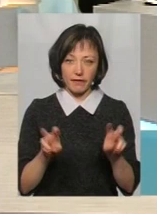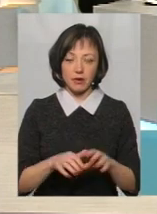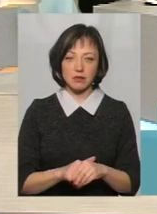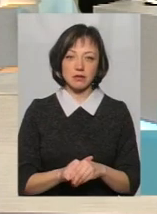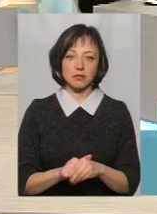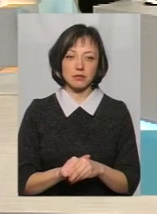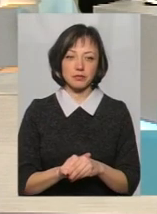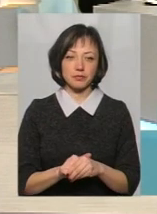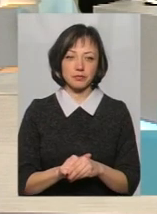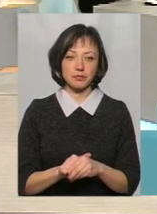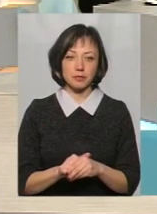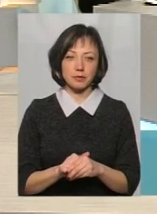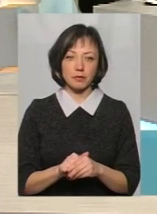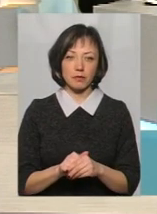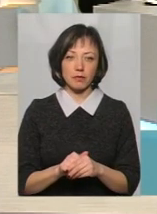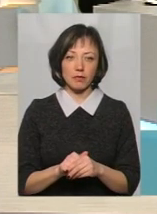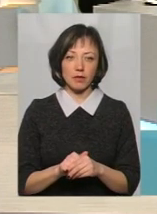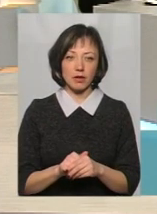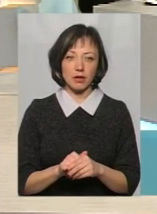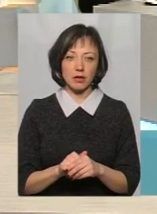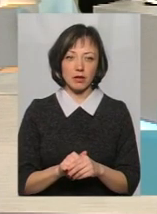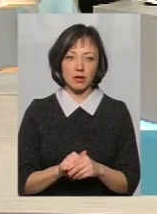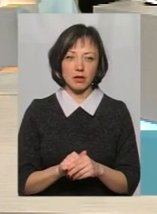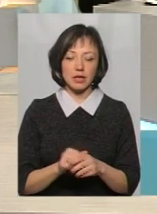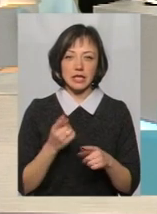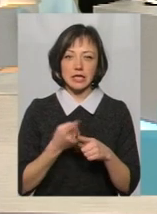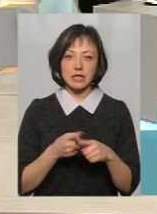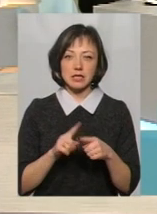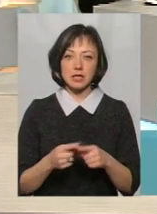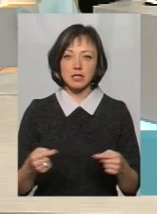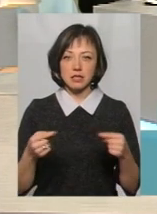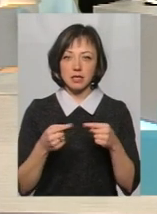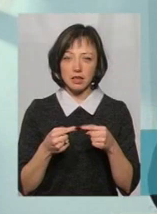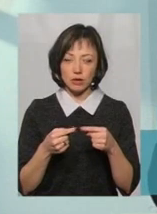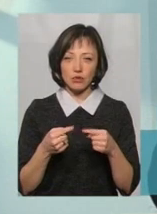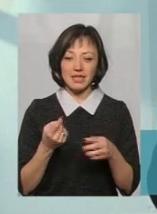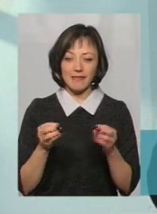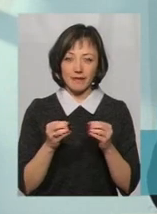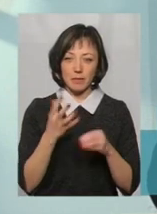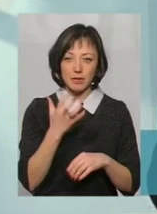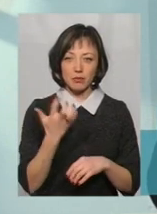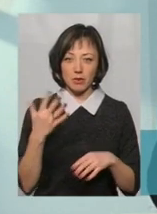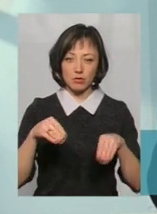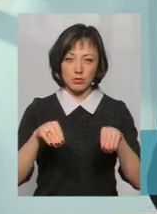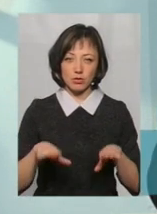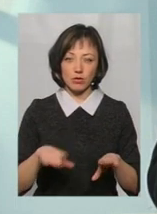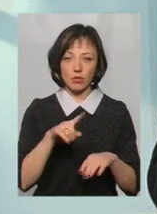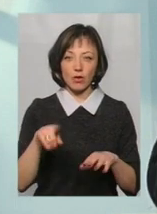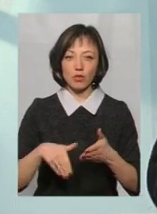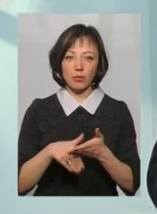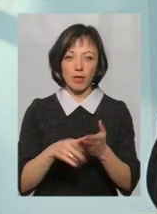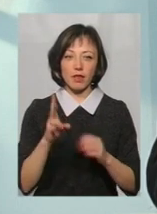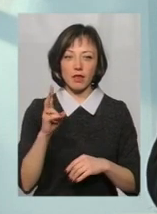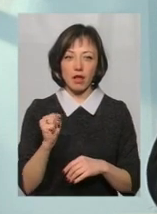це згідно 505 постанови, видається допомога